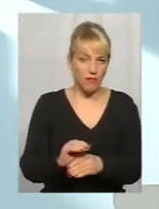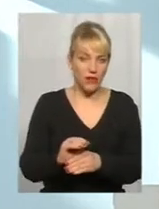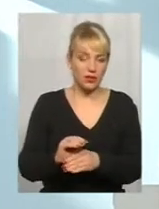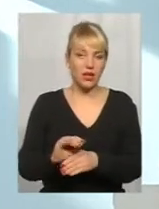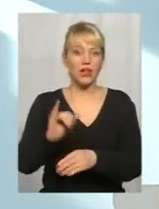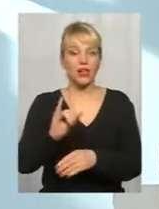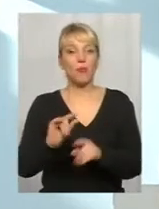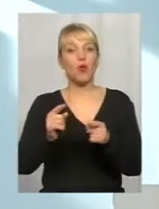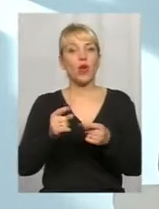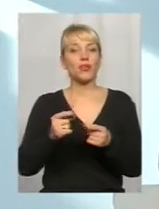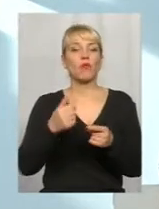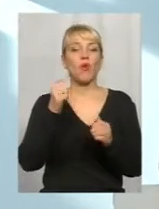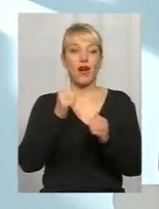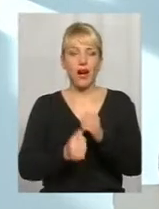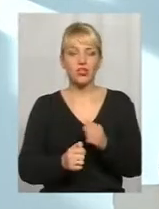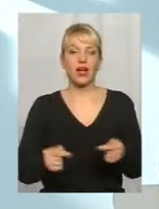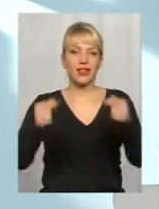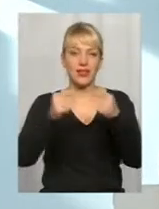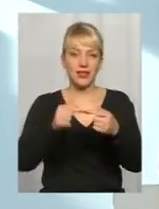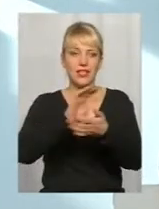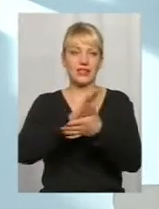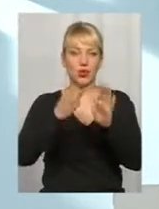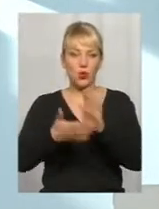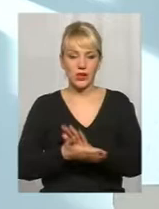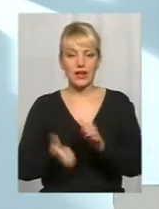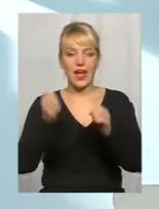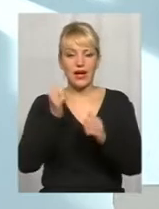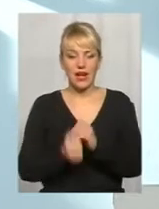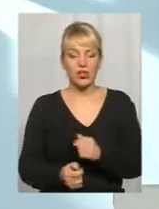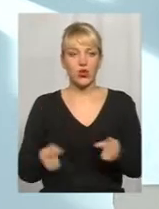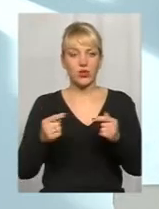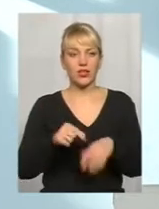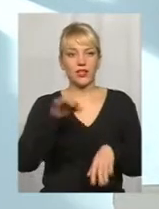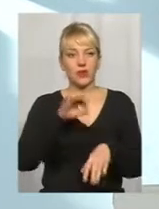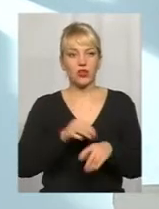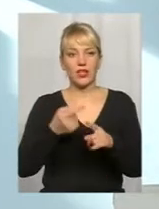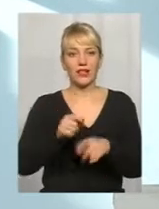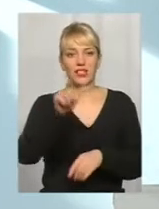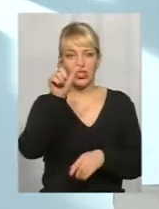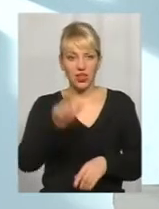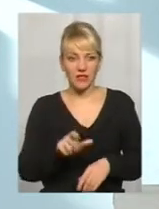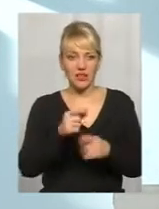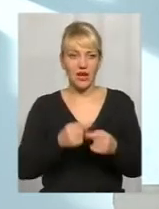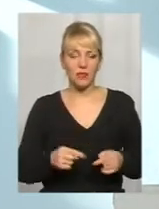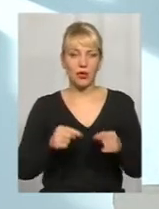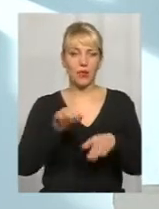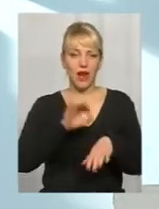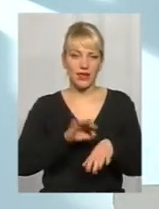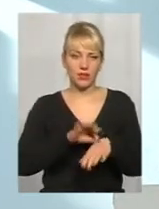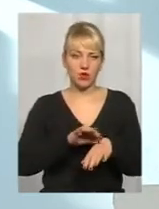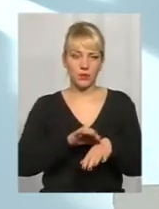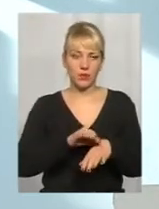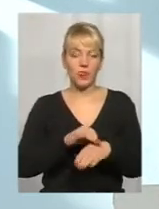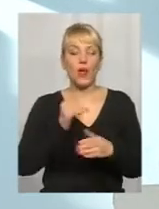скажем так, каждая конкретная ситуация, каждый конкретный больной это человек с определенной болезнью, конкретный человек.